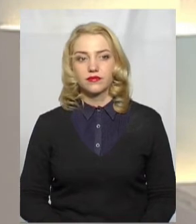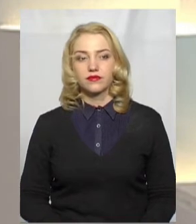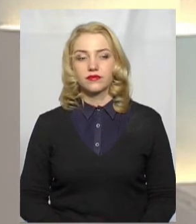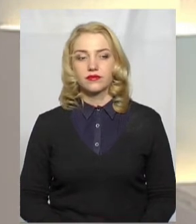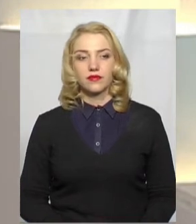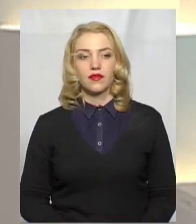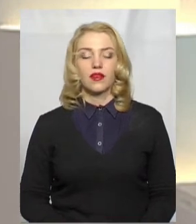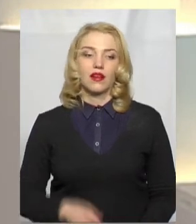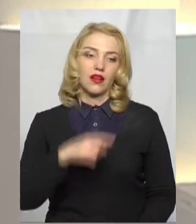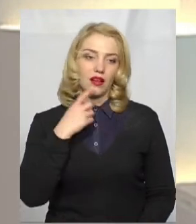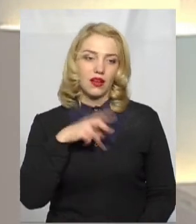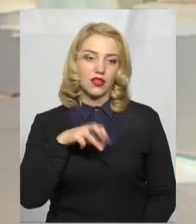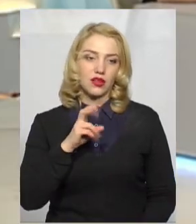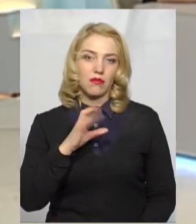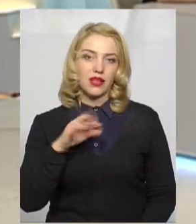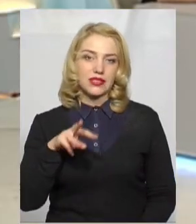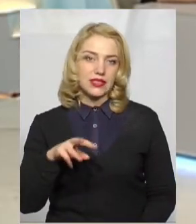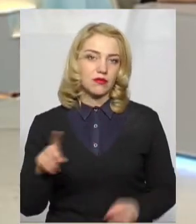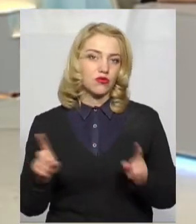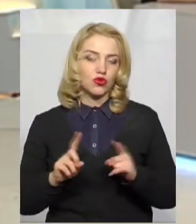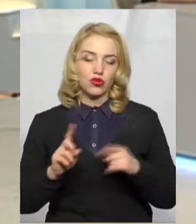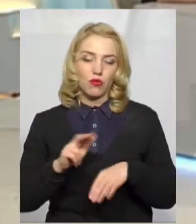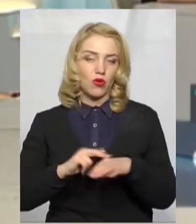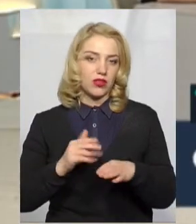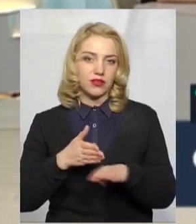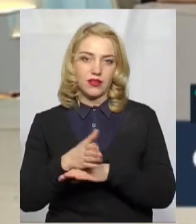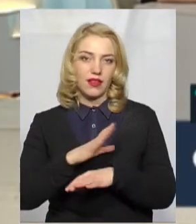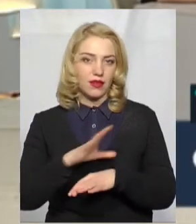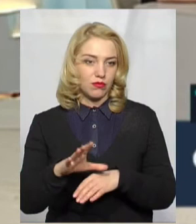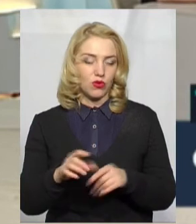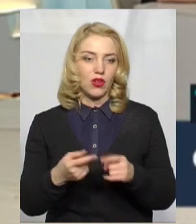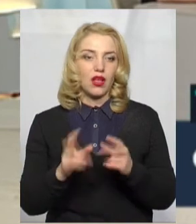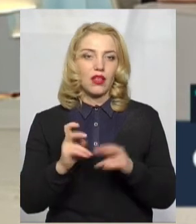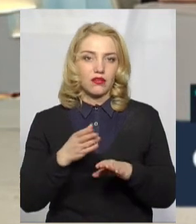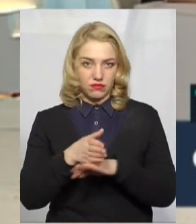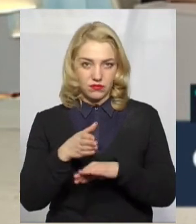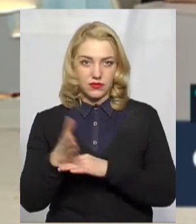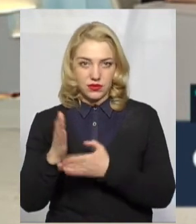Каже Максим, що поліцейські не приходили. Яким чином здійснюються ці візити?